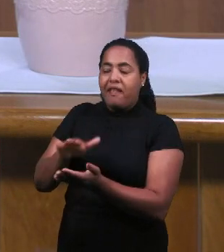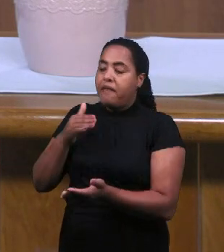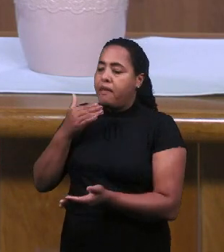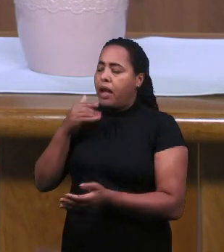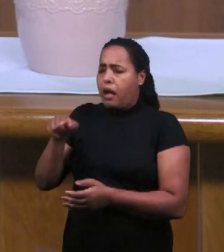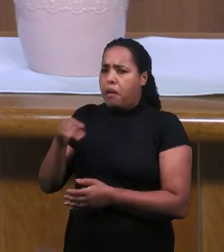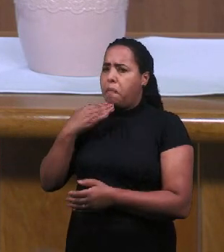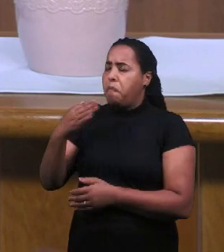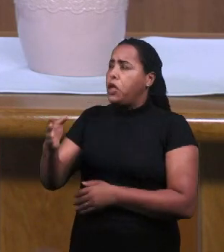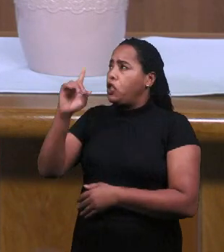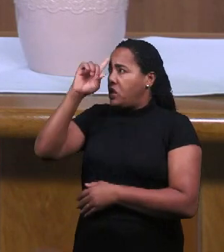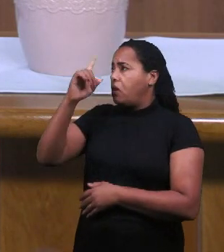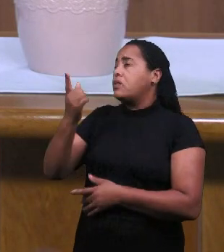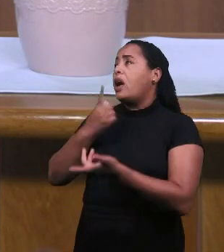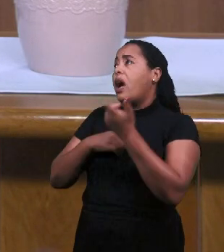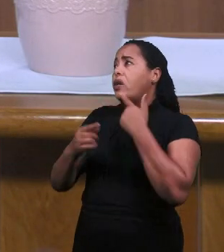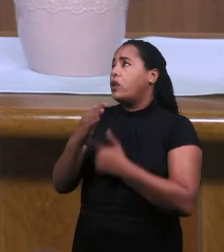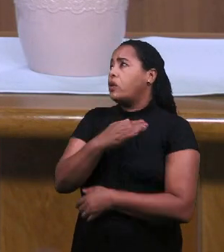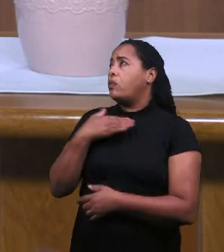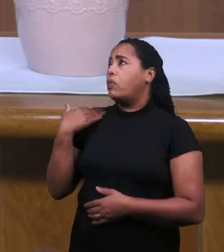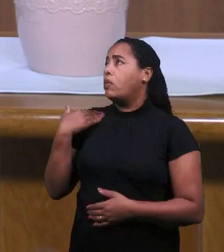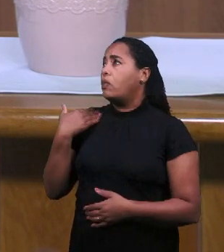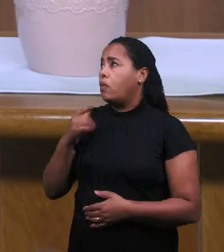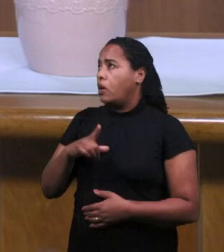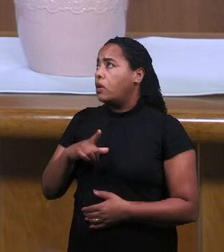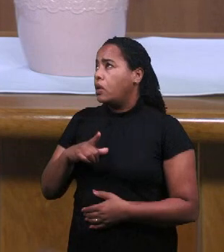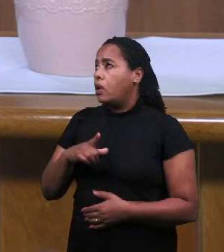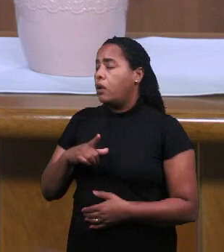там Он просил У Бога Чтоб он Умер